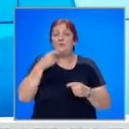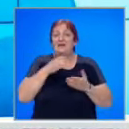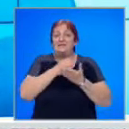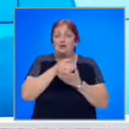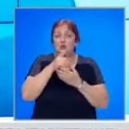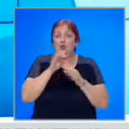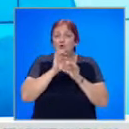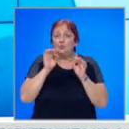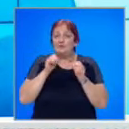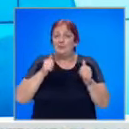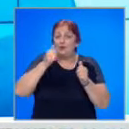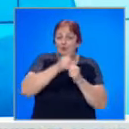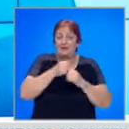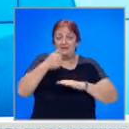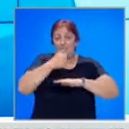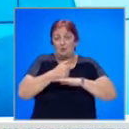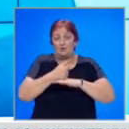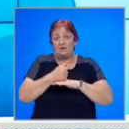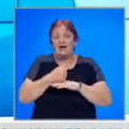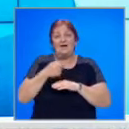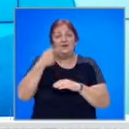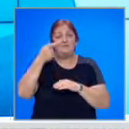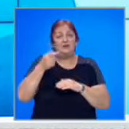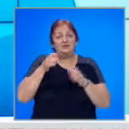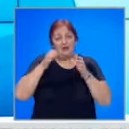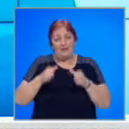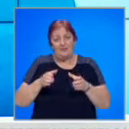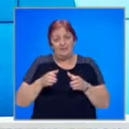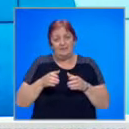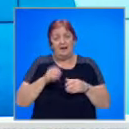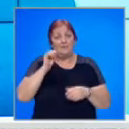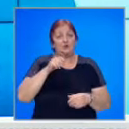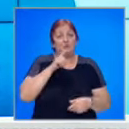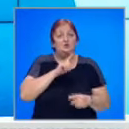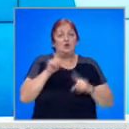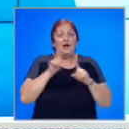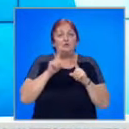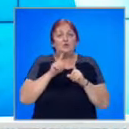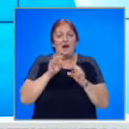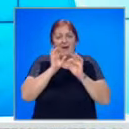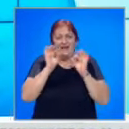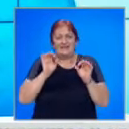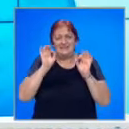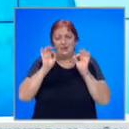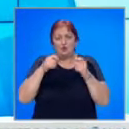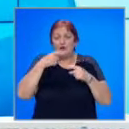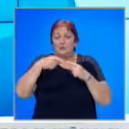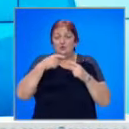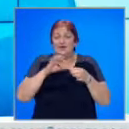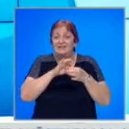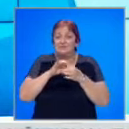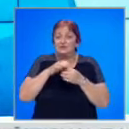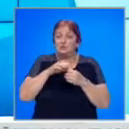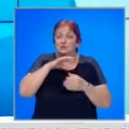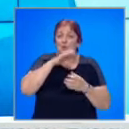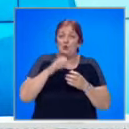начина по който се определят приоритетите и постовете в потенциалния нов бъдещ кабинет. Предупреди, че когато няма ясна, точна и последователна